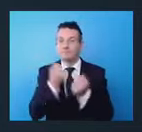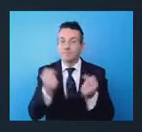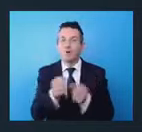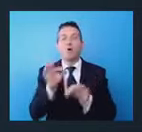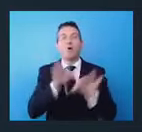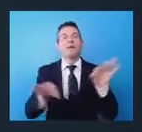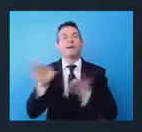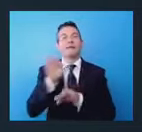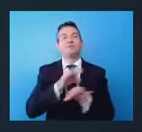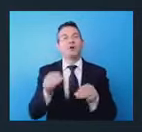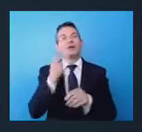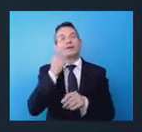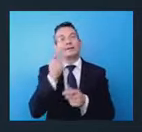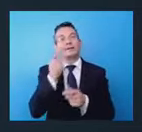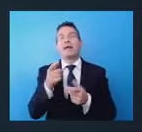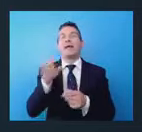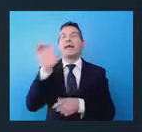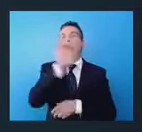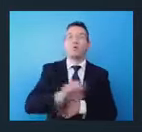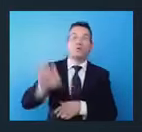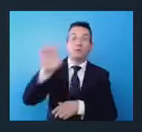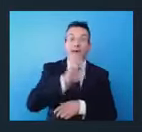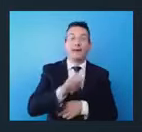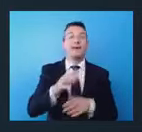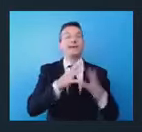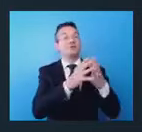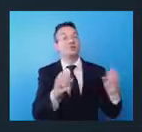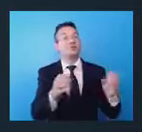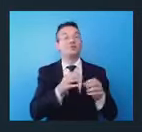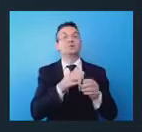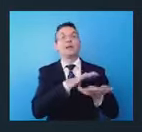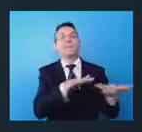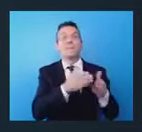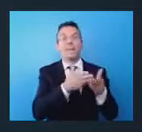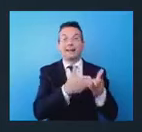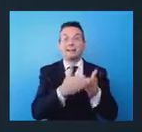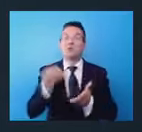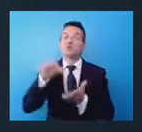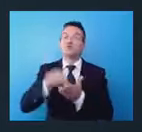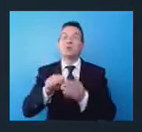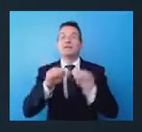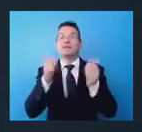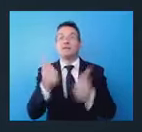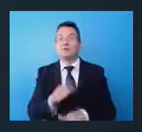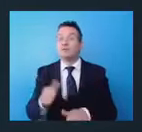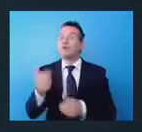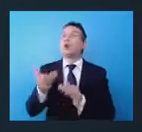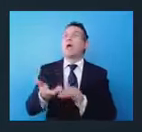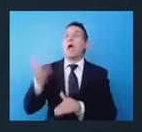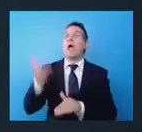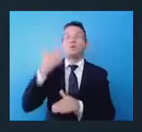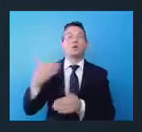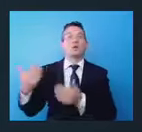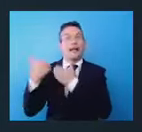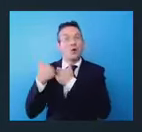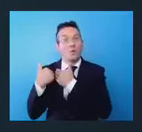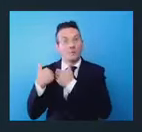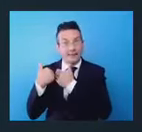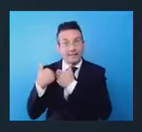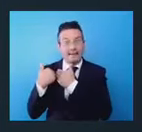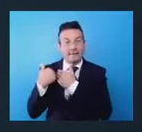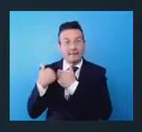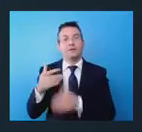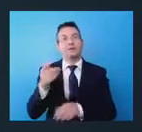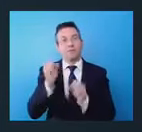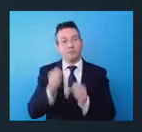a livello europeo tra industria marittima, centri di formazione, autorità competenti, al fine di sviluppare una strategia